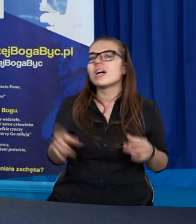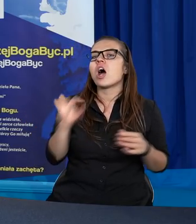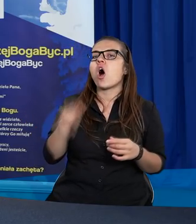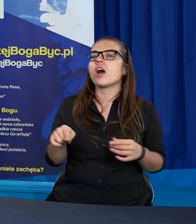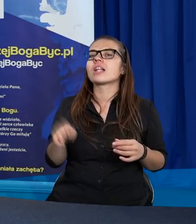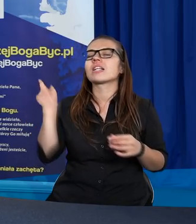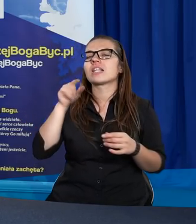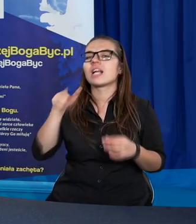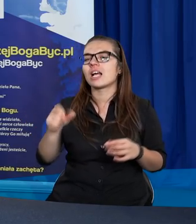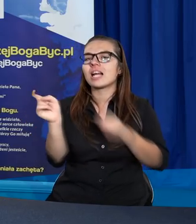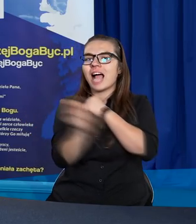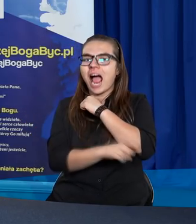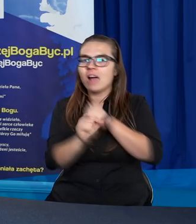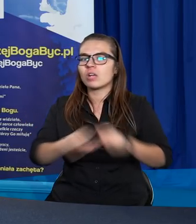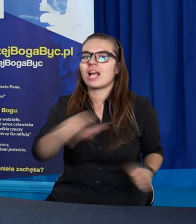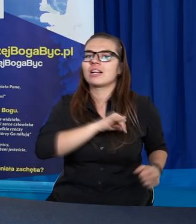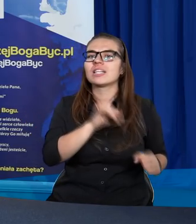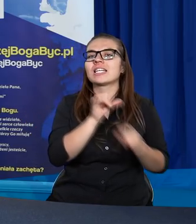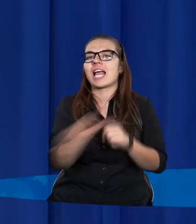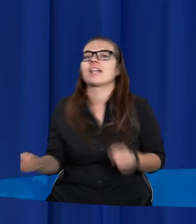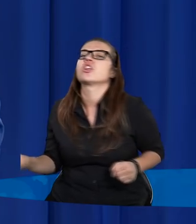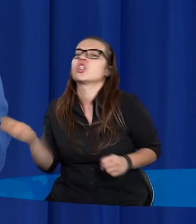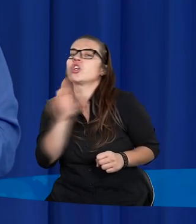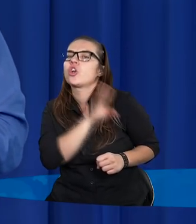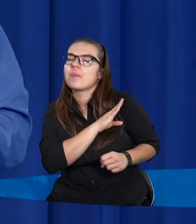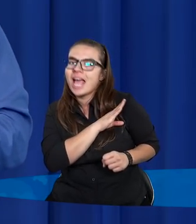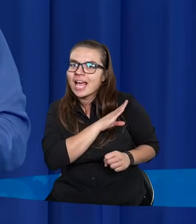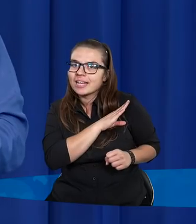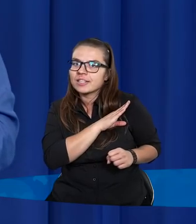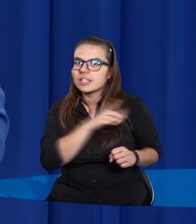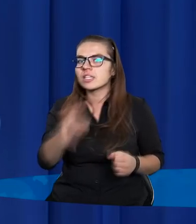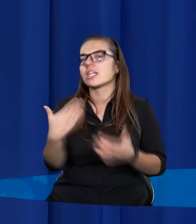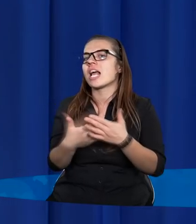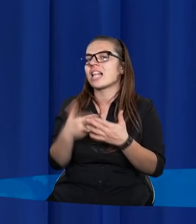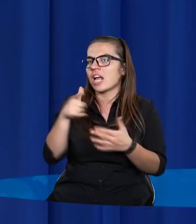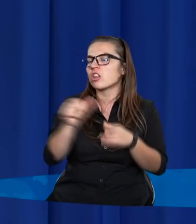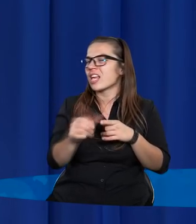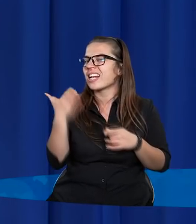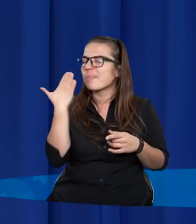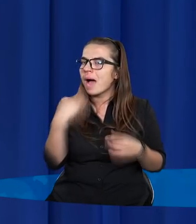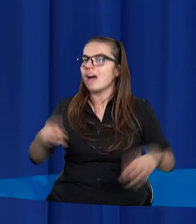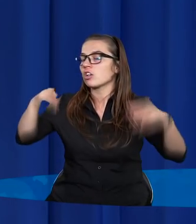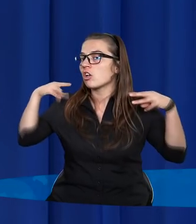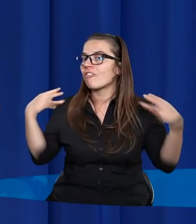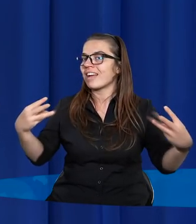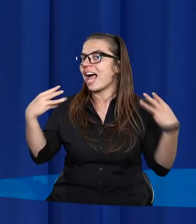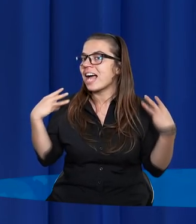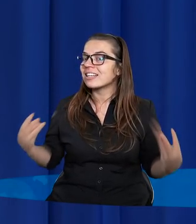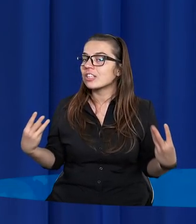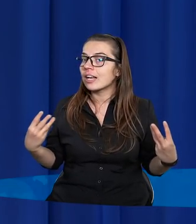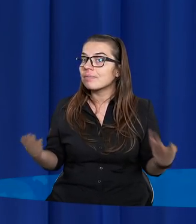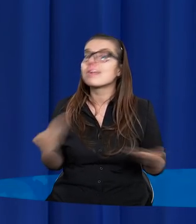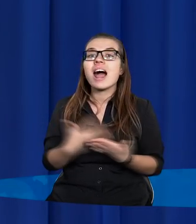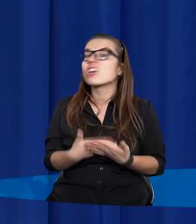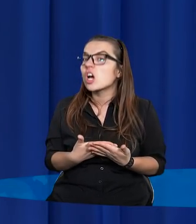że karą za grzech jest śmierć. Dlaczego to jest takie bardzo ważne? Dlatego, że